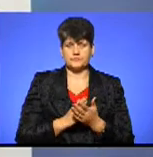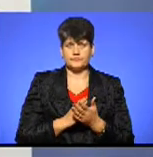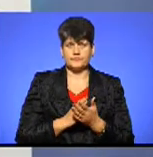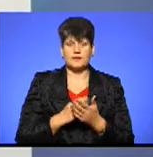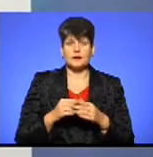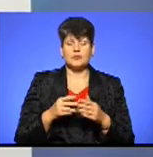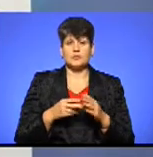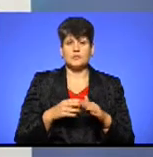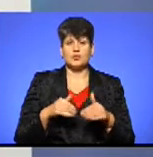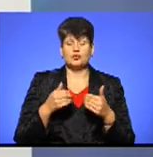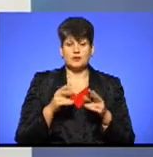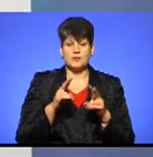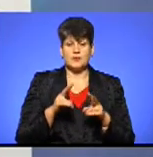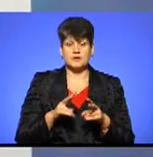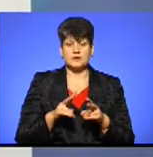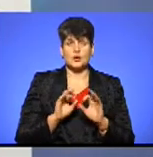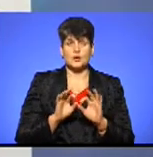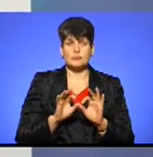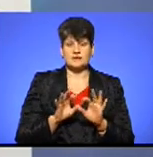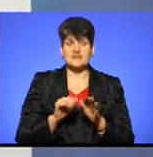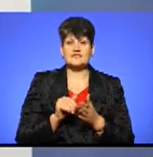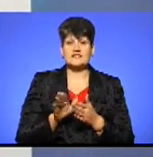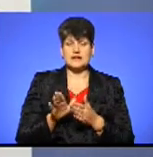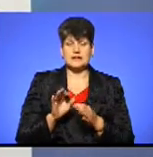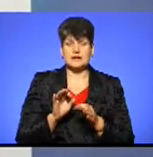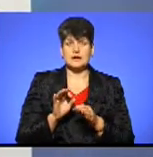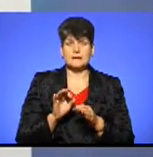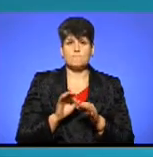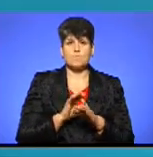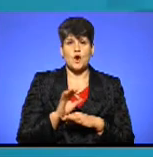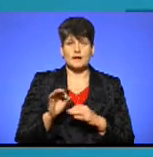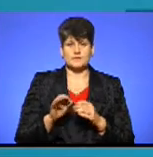переглянути коментар автора одного з відхилених проєктів Василя Томчишина.